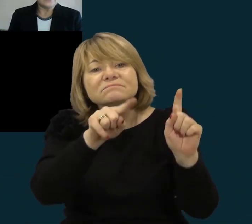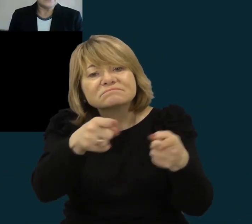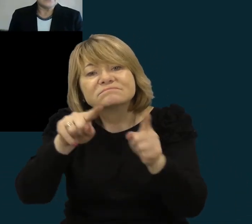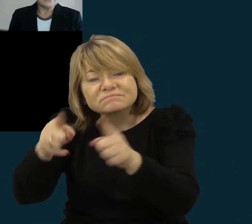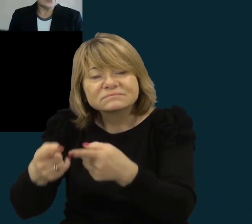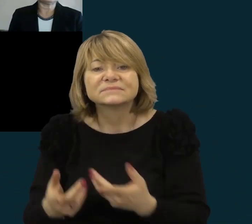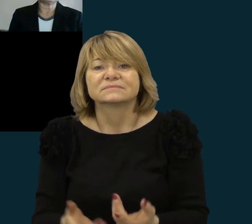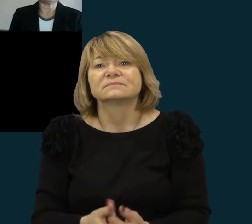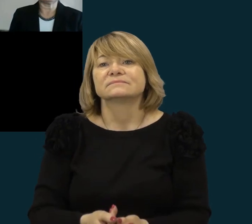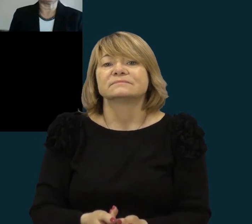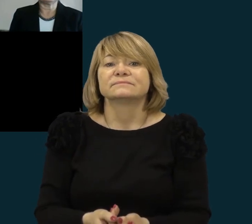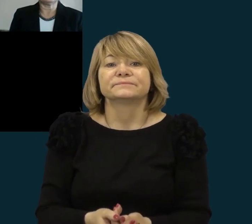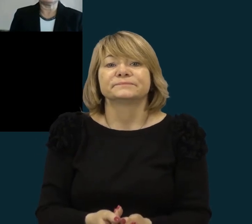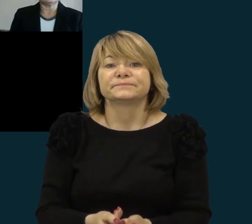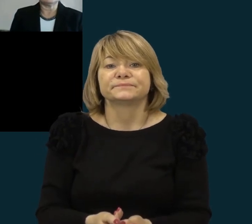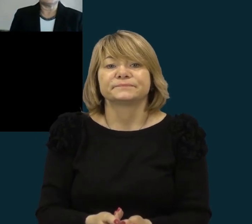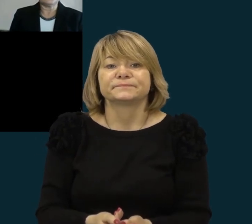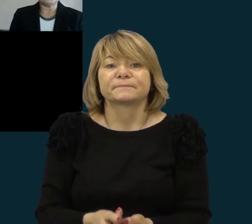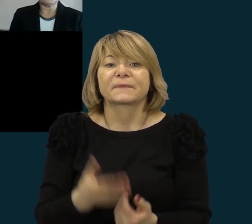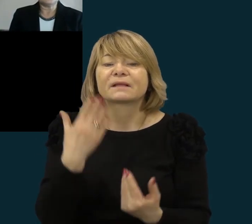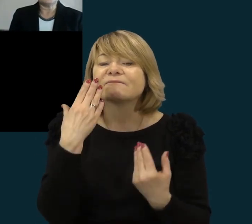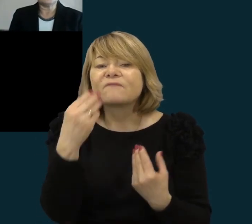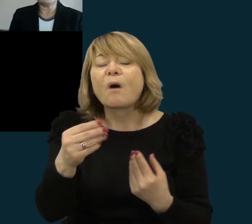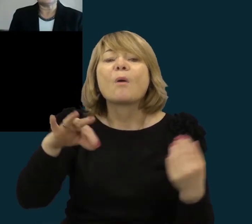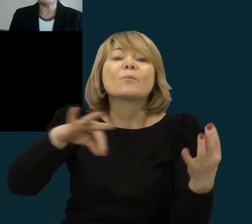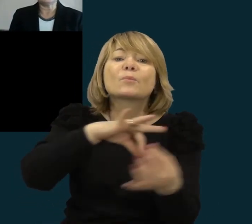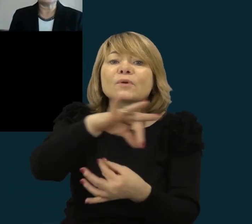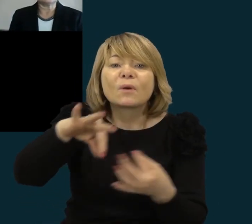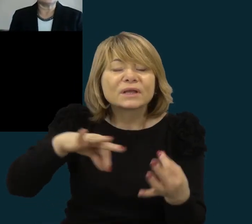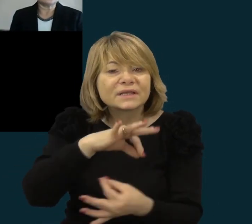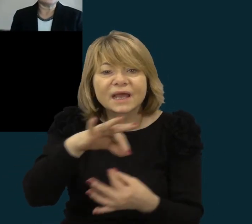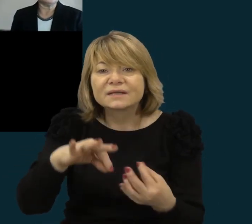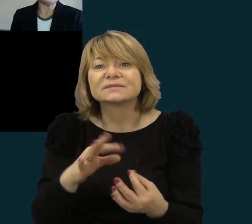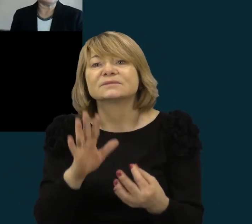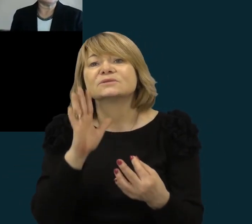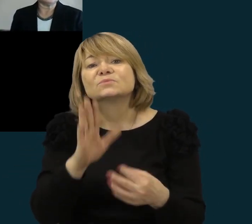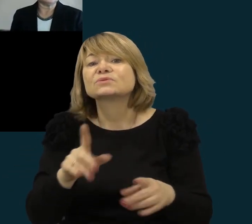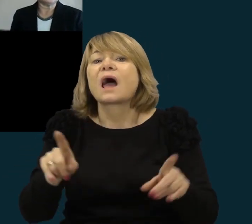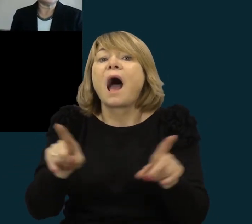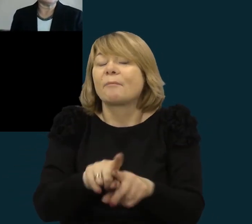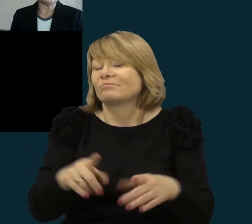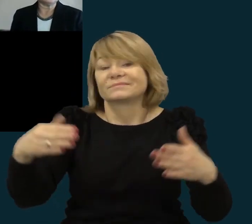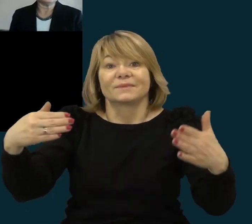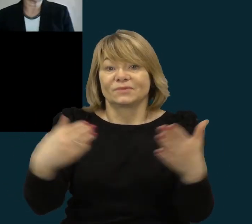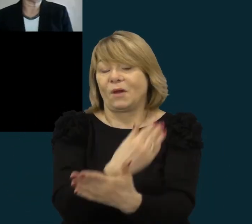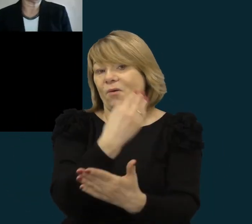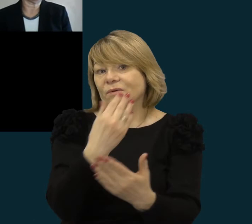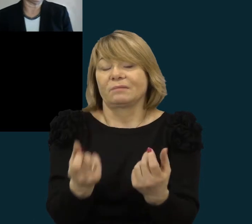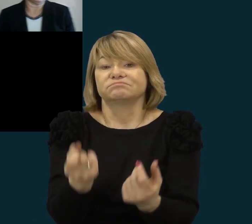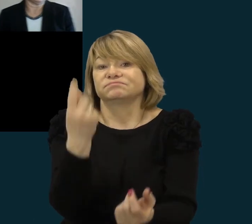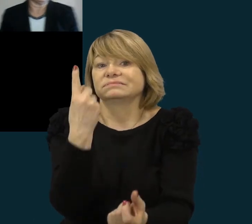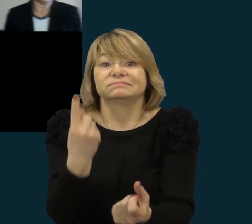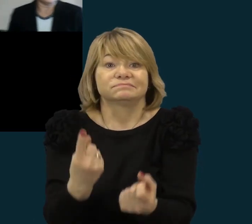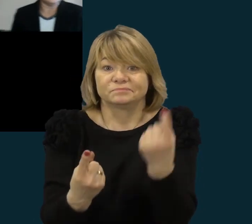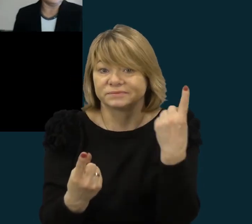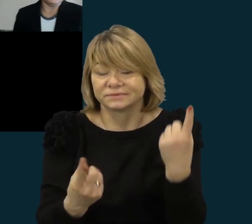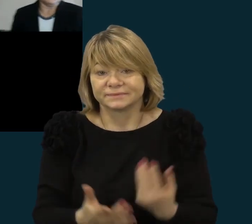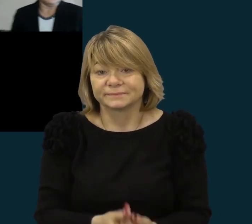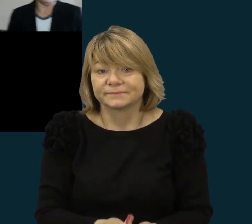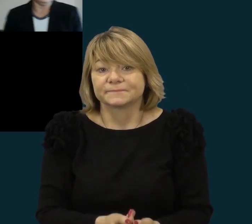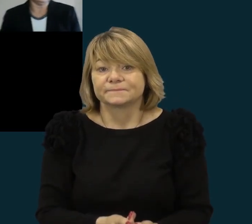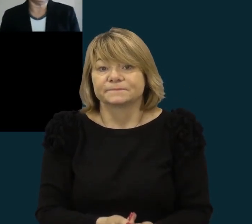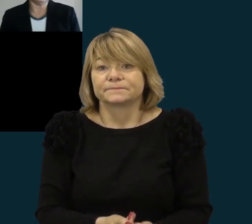viską, kad ta projektinė veikla bus toksai kaip iššūkis, kad jie išeitų dabar, sakykim,